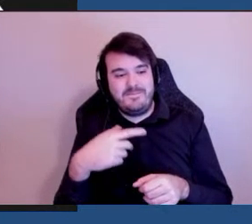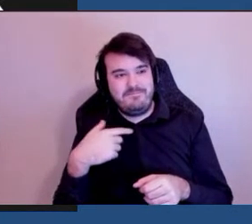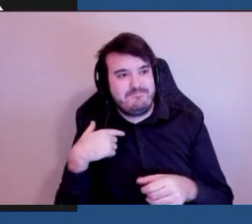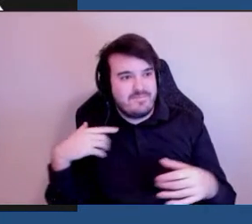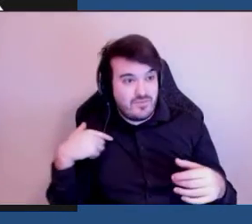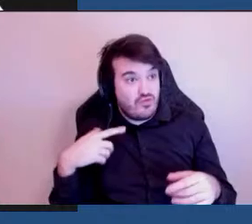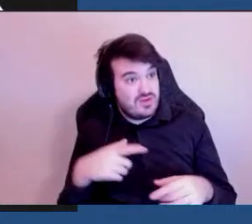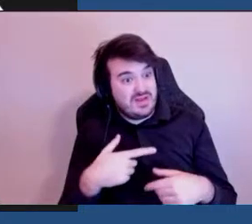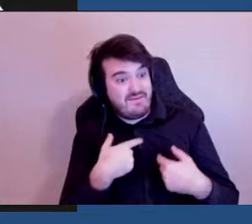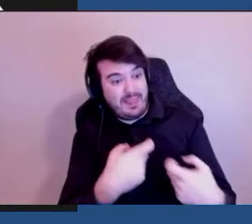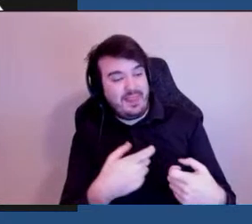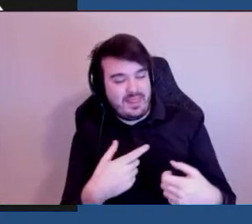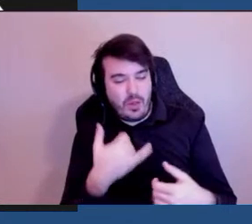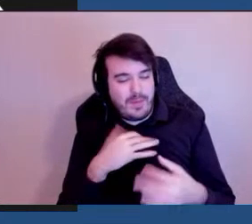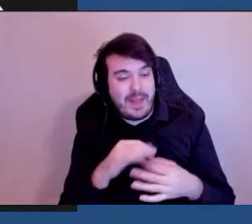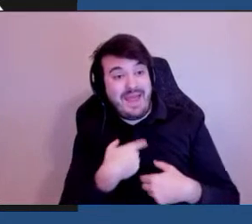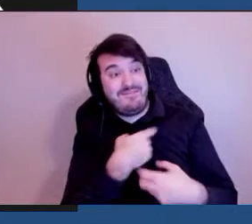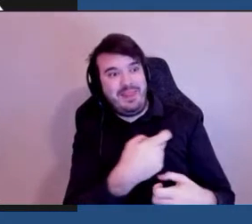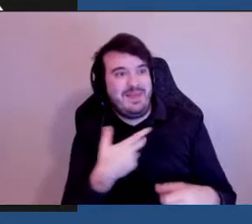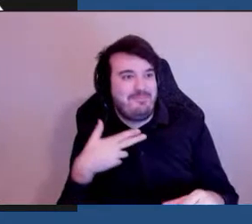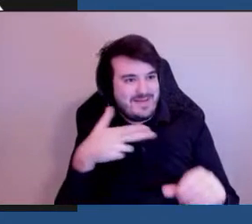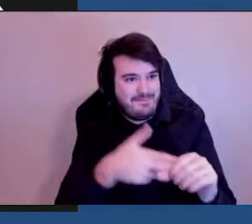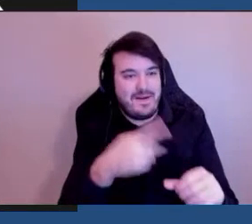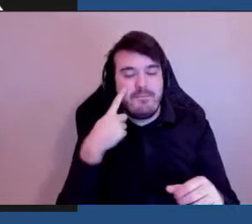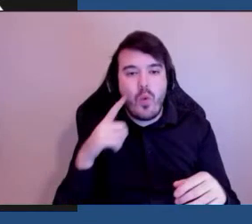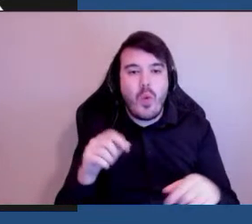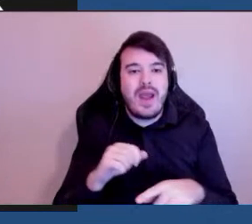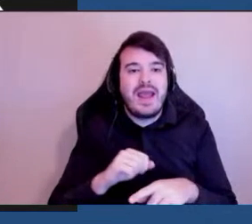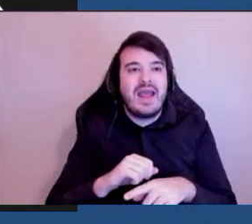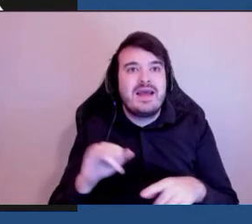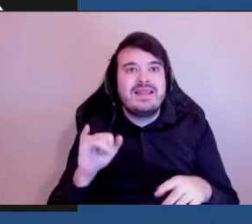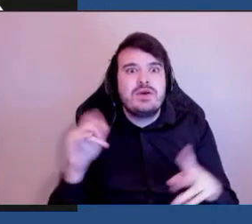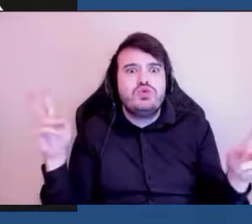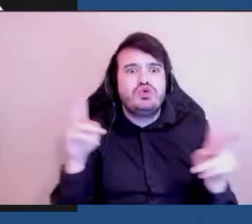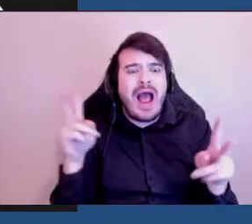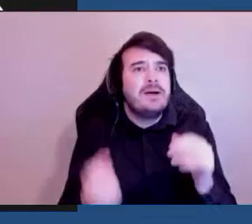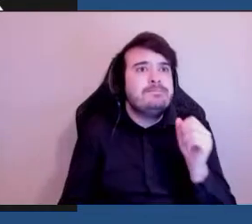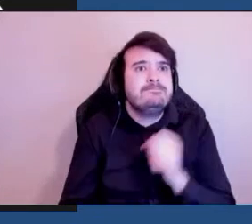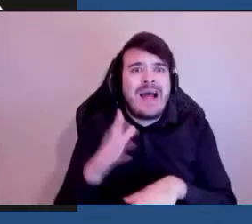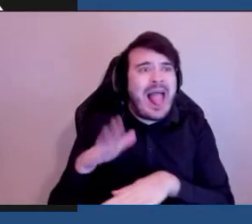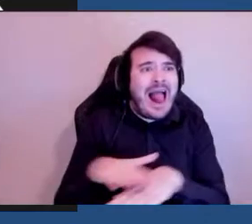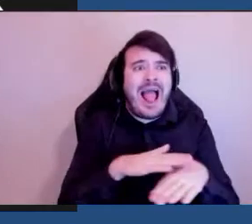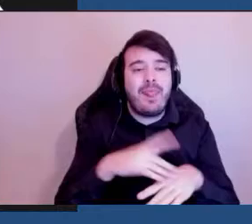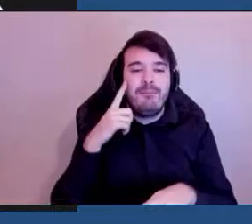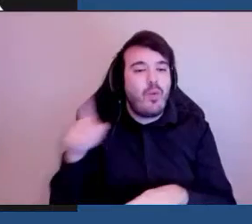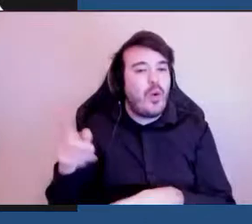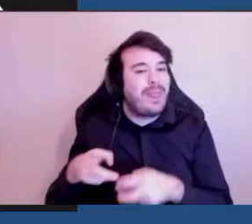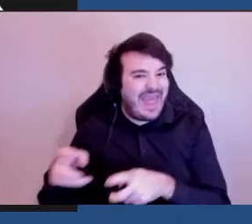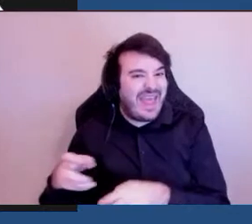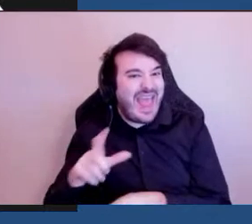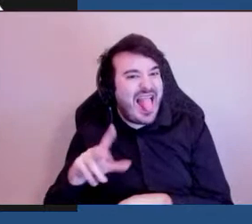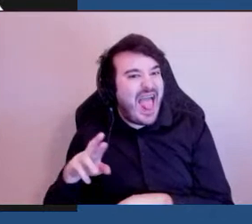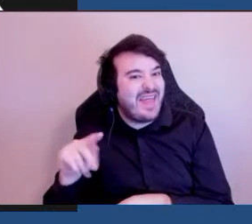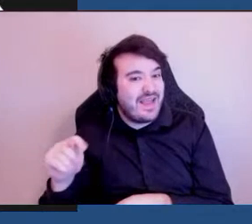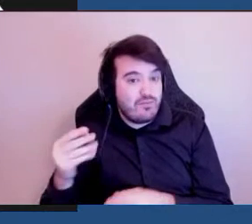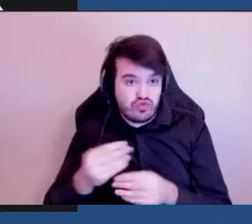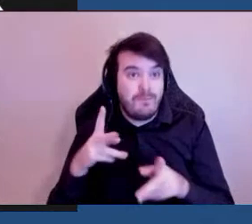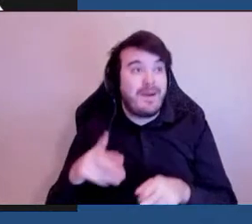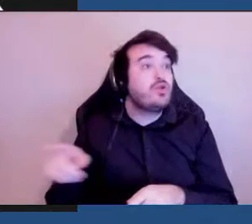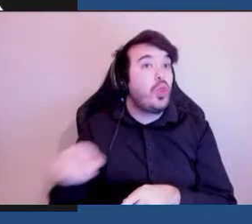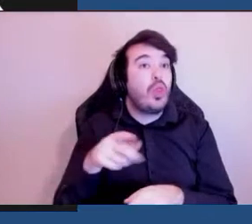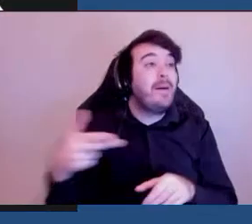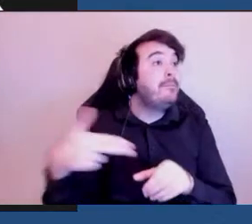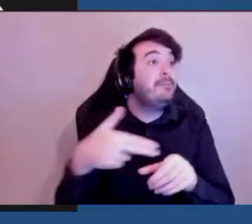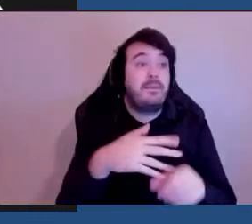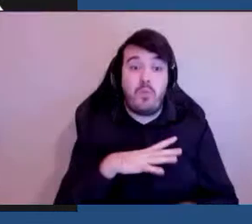quand ils ont développé le LRT il y avait plusieurs personnes qui participaient mais j'étais la seule qui était